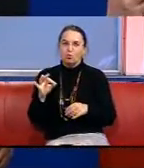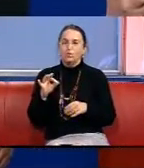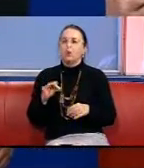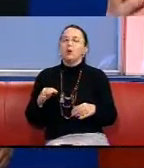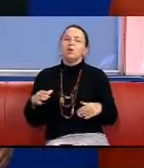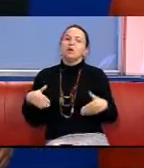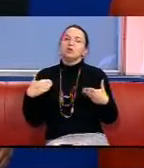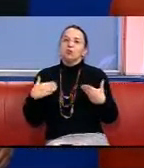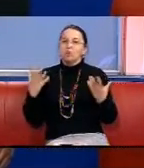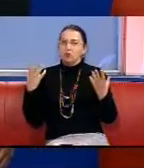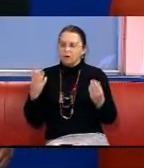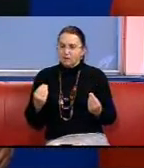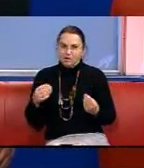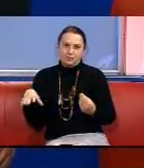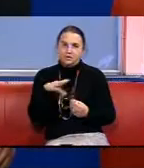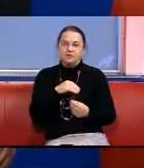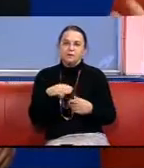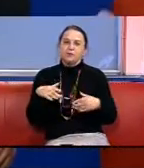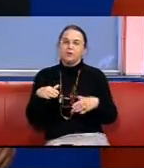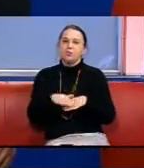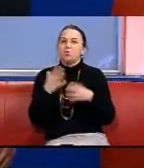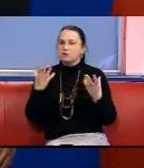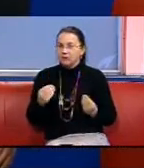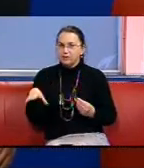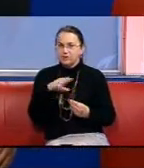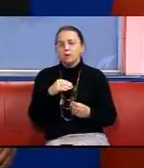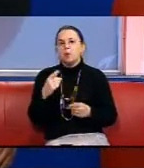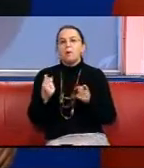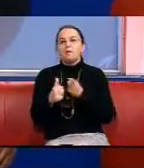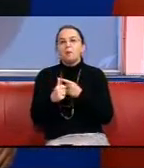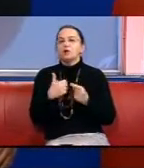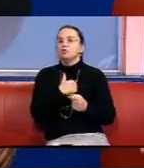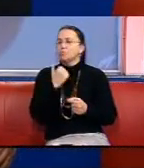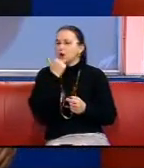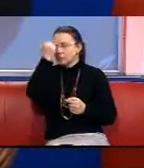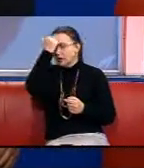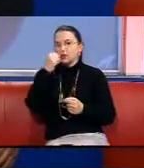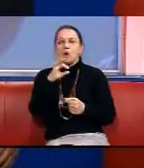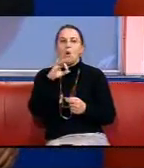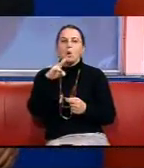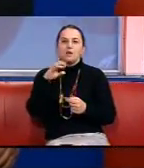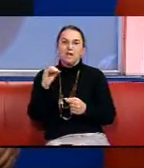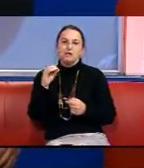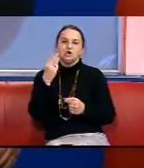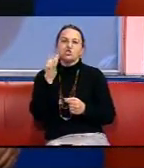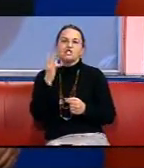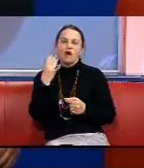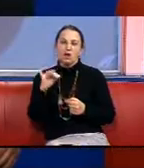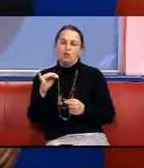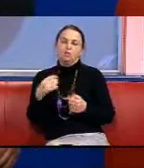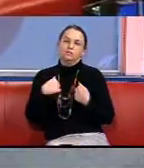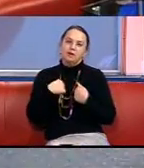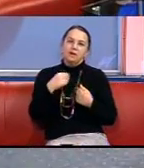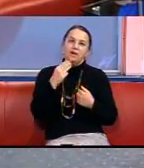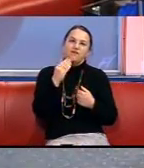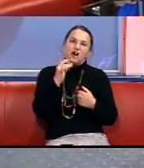Доброго дня усім, я хочу привітати По-перше, я хочу подякувати Олені Шенгарьові за ініціативу Уляні